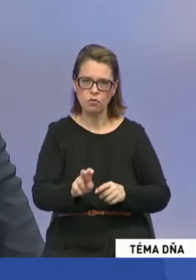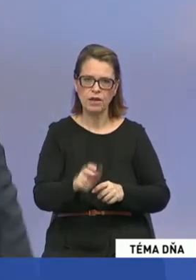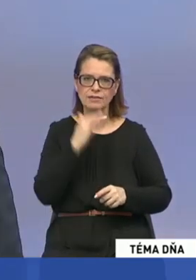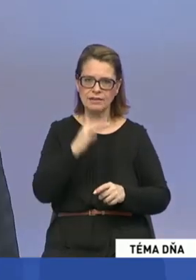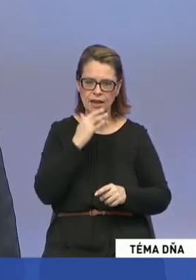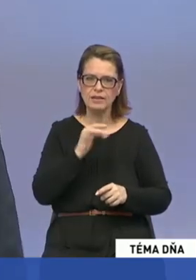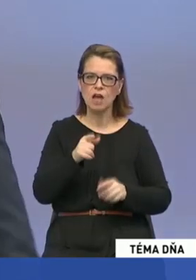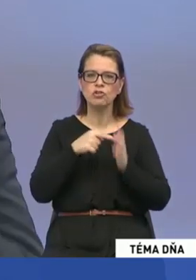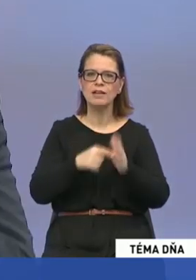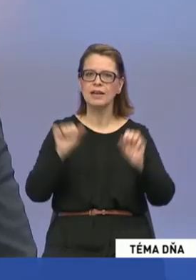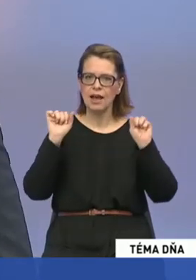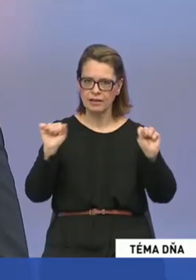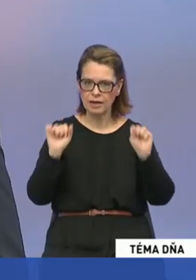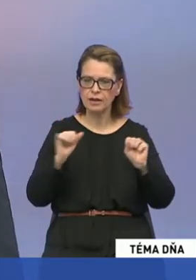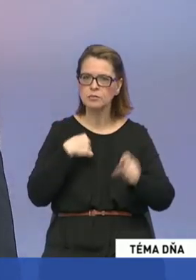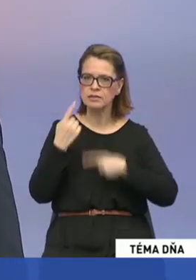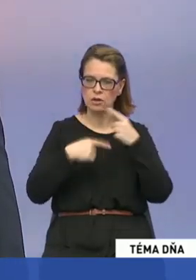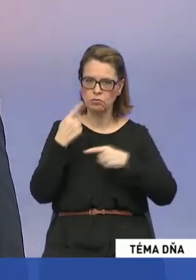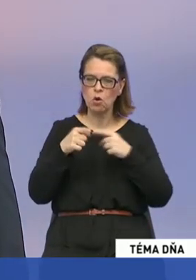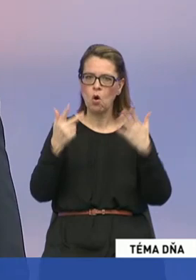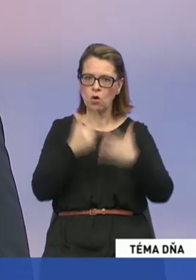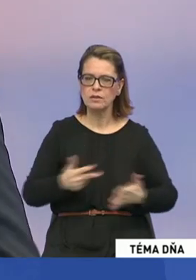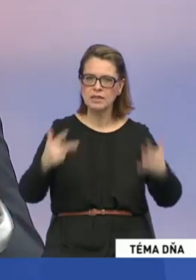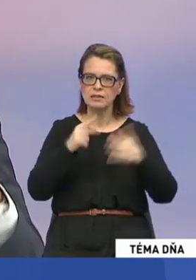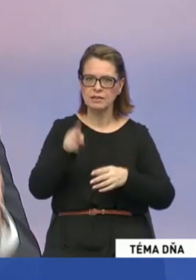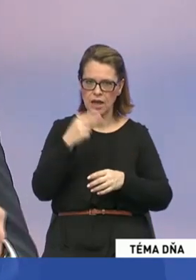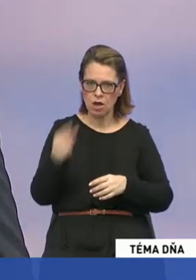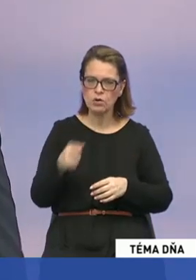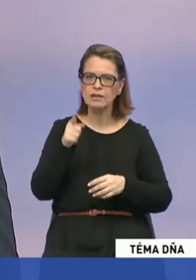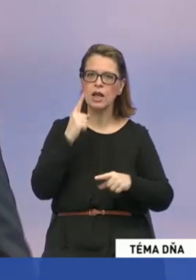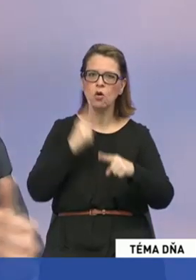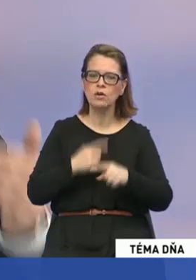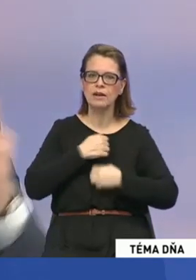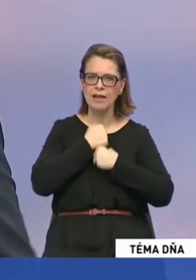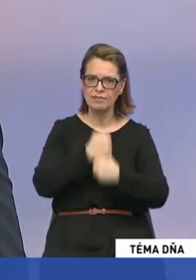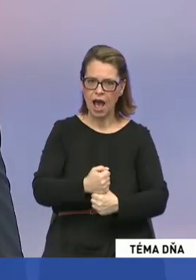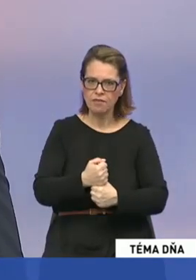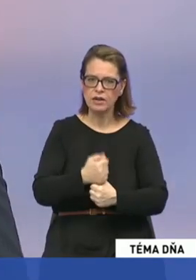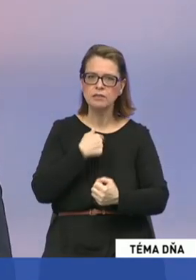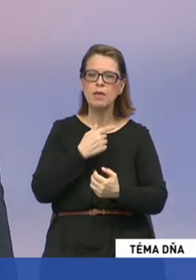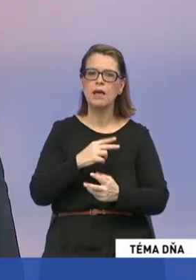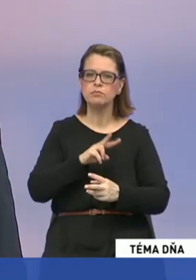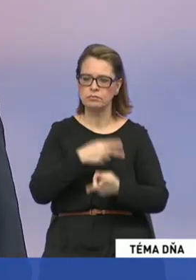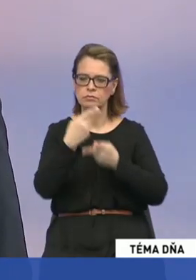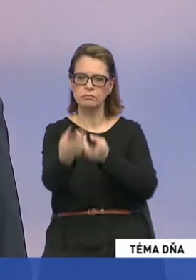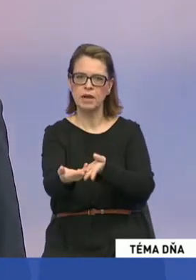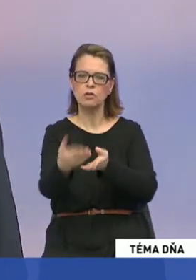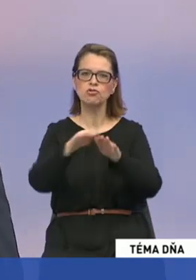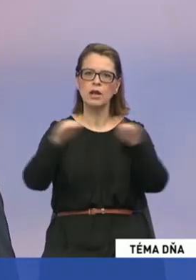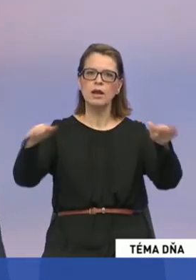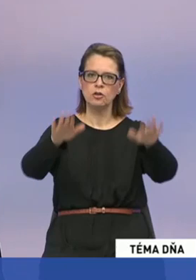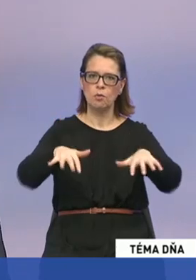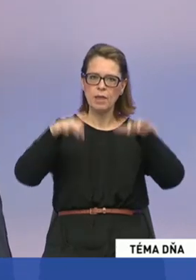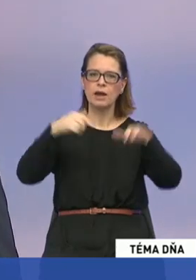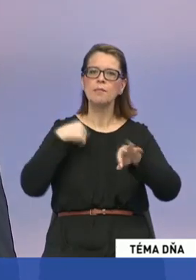napríklad v tej energetike. Keď sme sa bavili o tých 80 eurách, tak tie konkrétne návrhy, my ju sme predložili do parlamentu a máme ich pripravené v šuflíku.